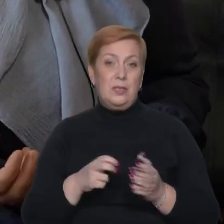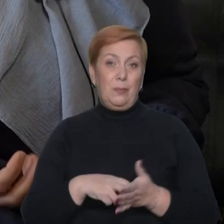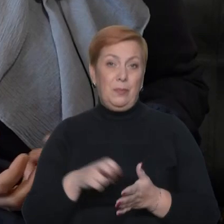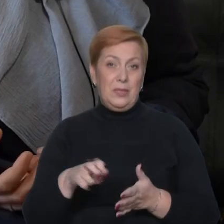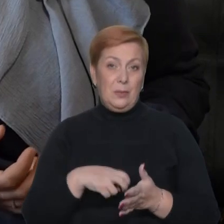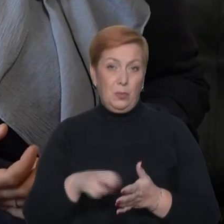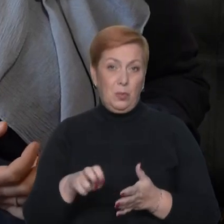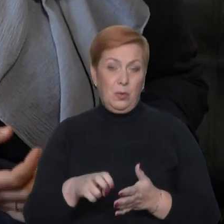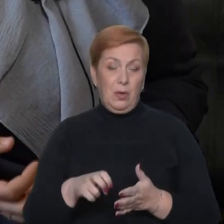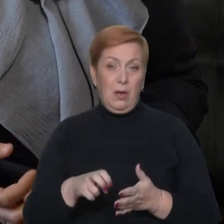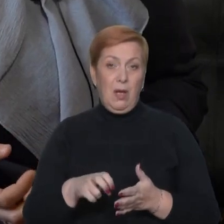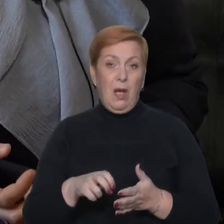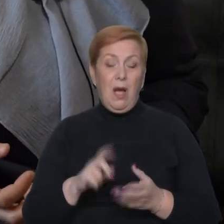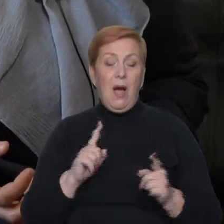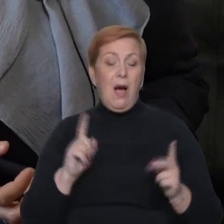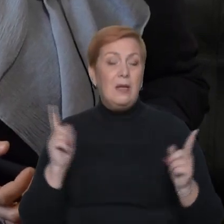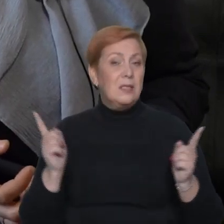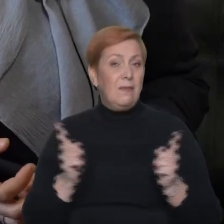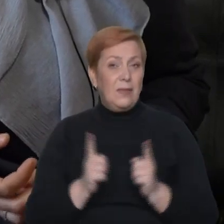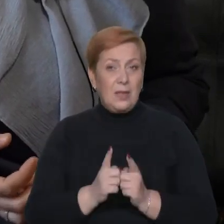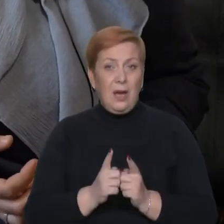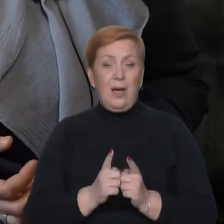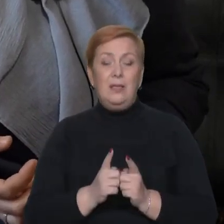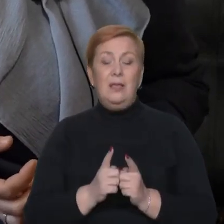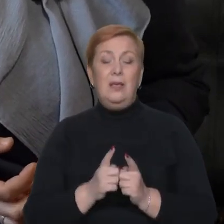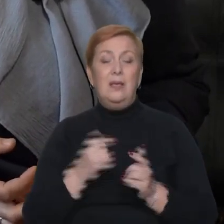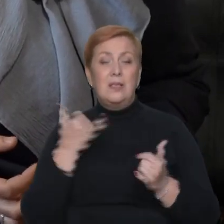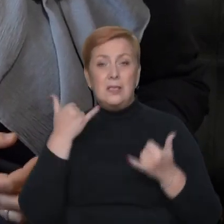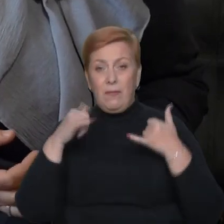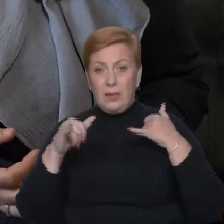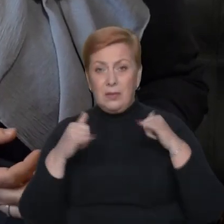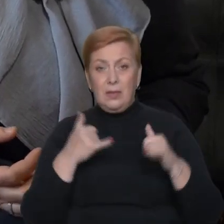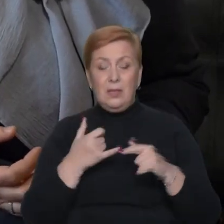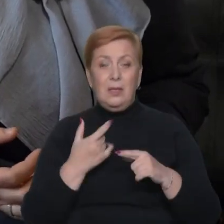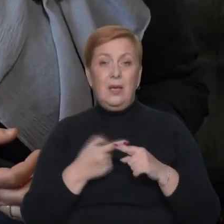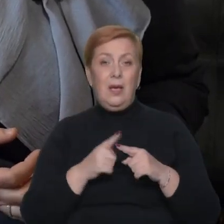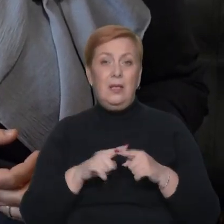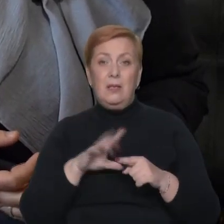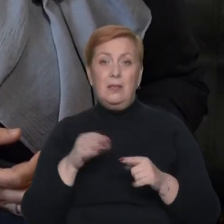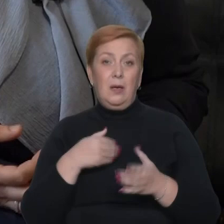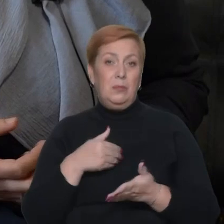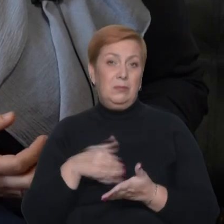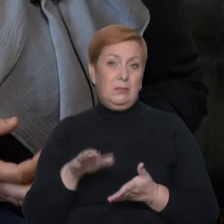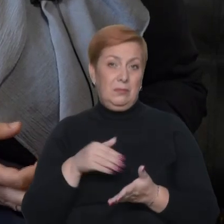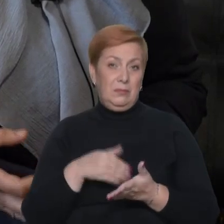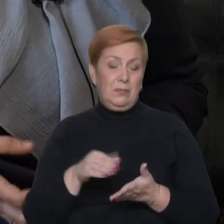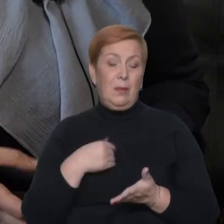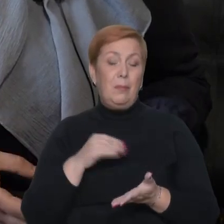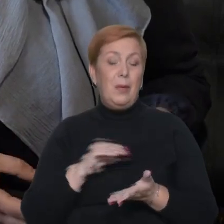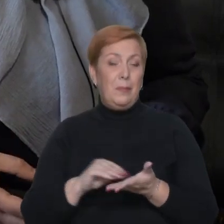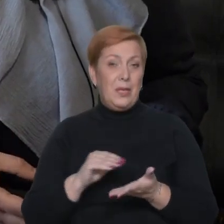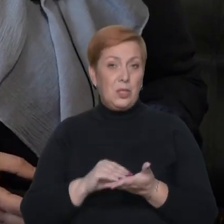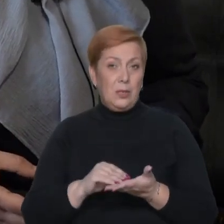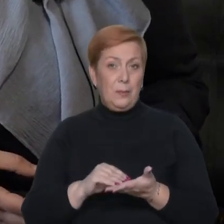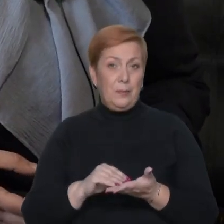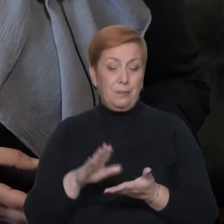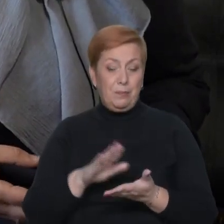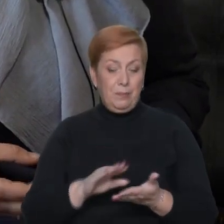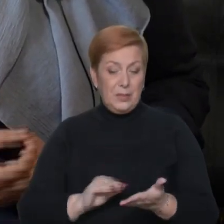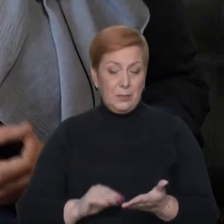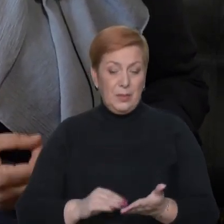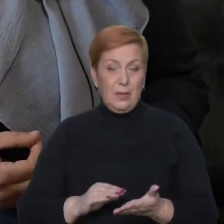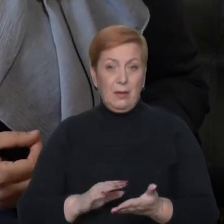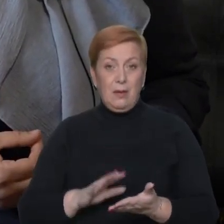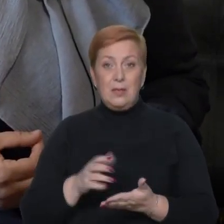в таких делах, як свідання, званки, це все нам приходять від відкази. Ми пишемо письменне заявлення,